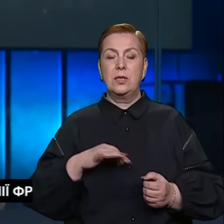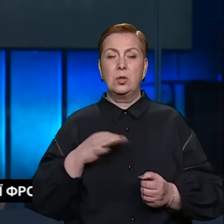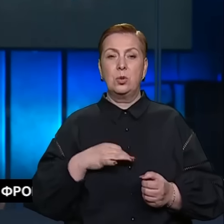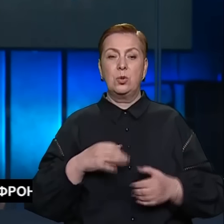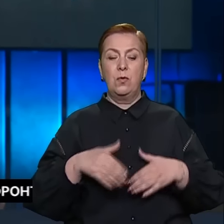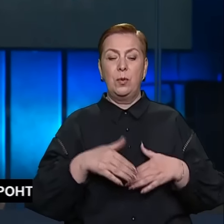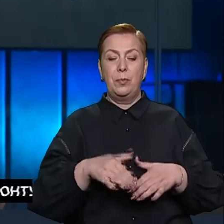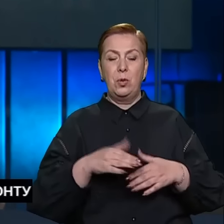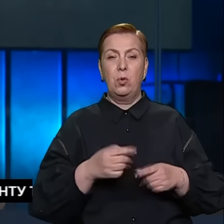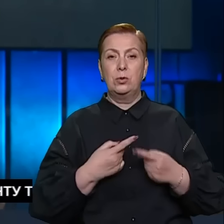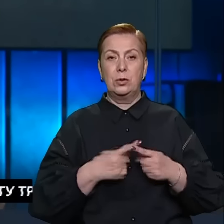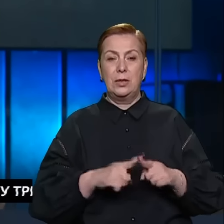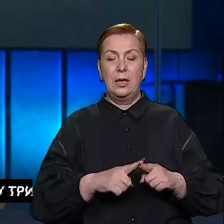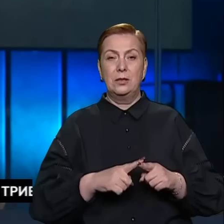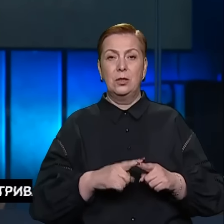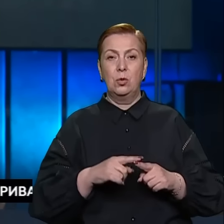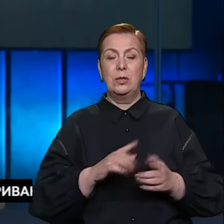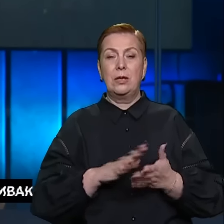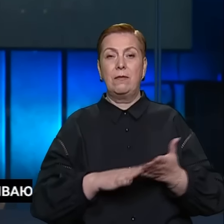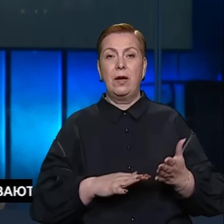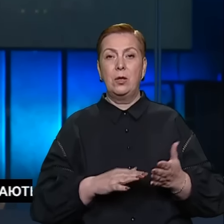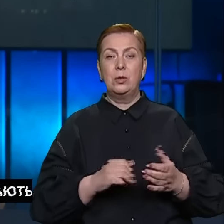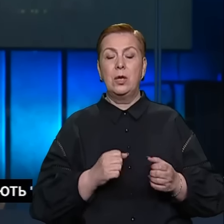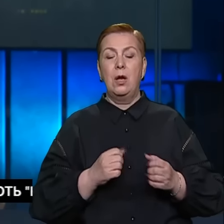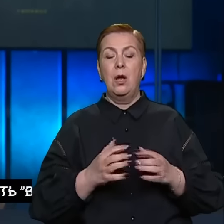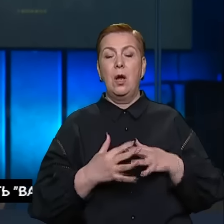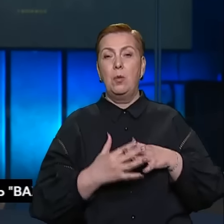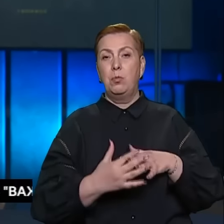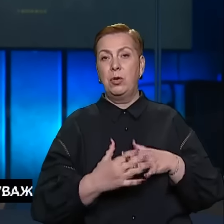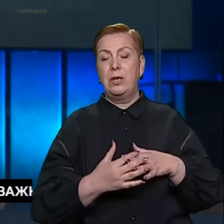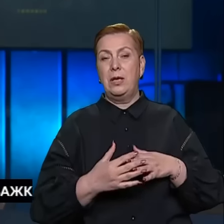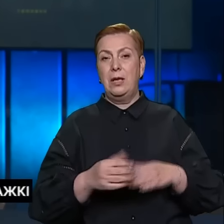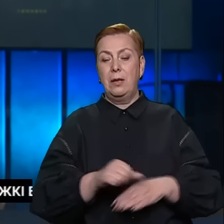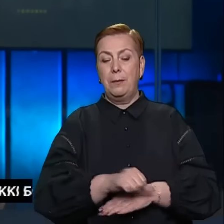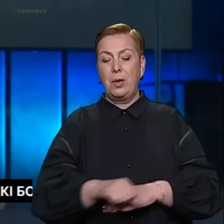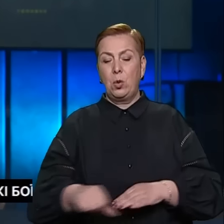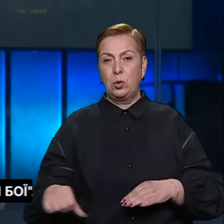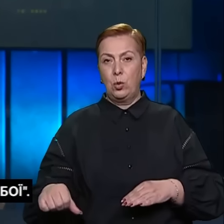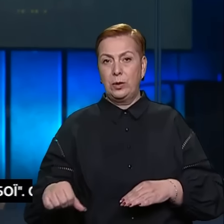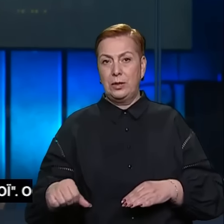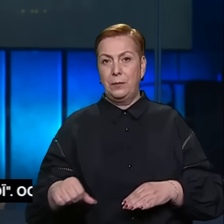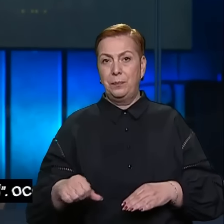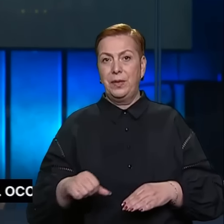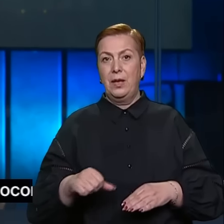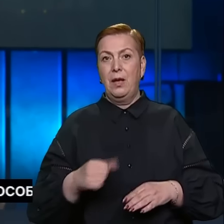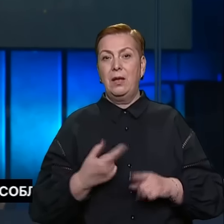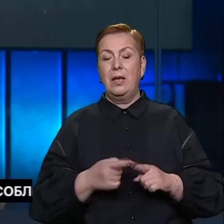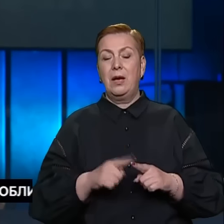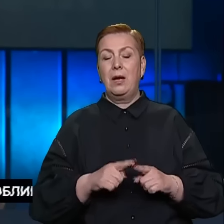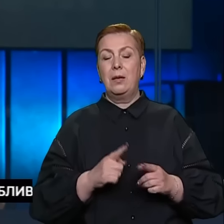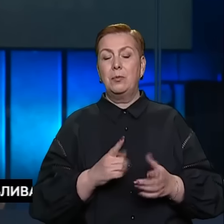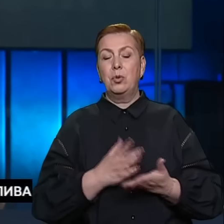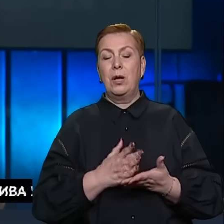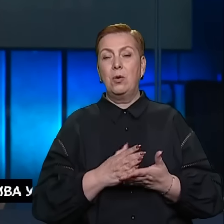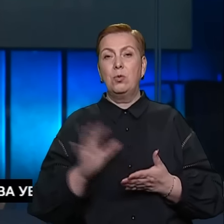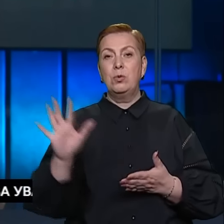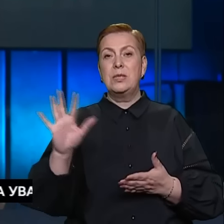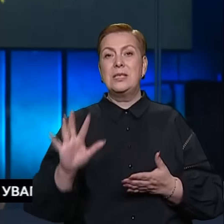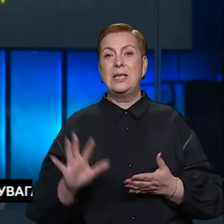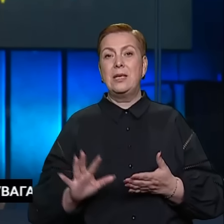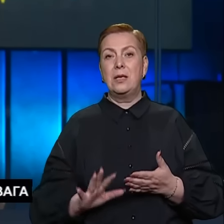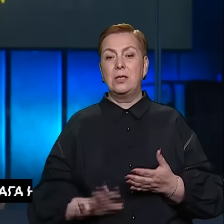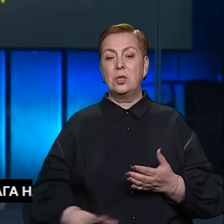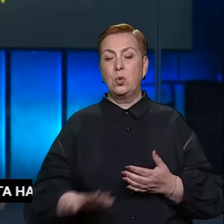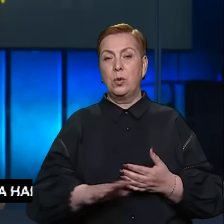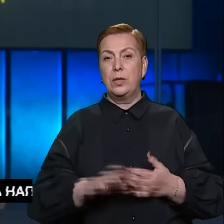техніку, також тривають бої за населені пункти наприкордонні, що перебували фактично в сірій зоні. Це Стріле, Чапильне,